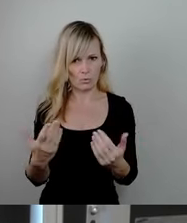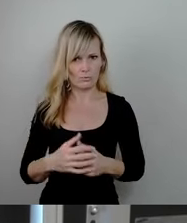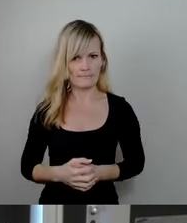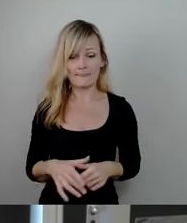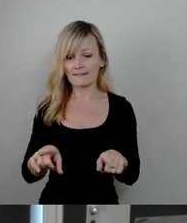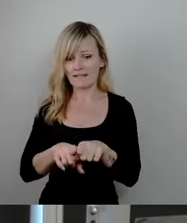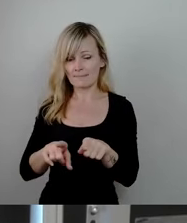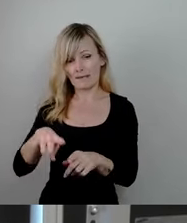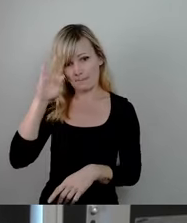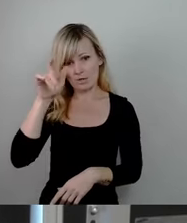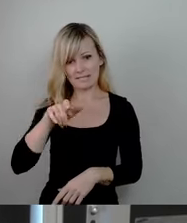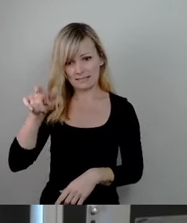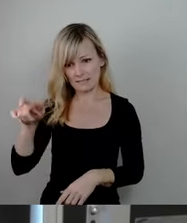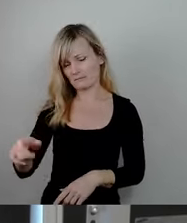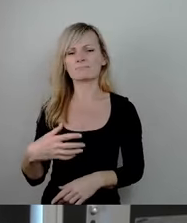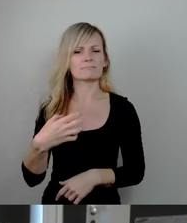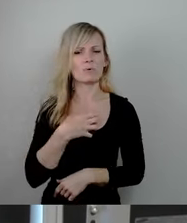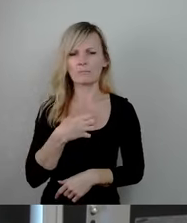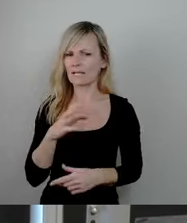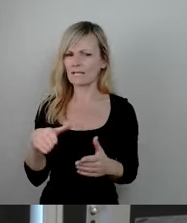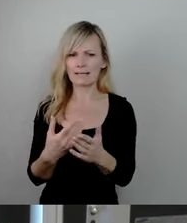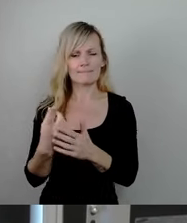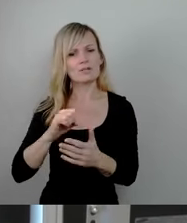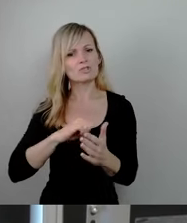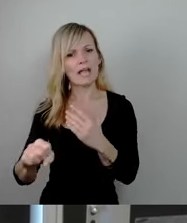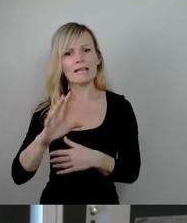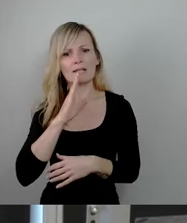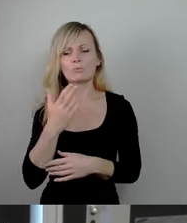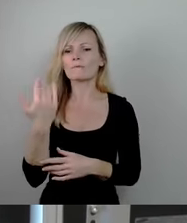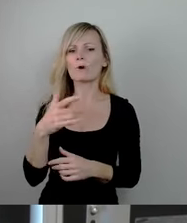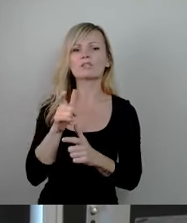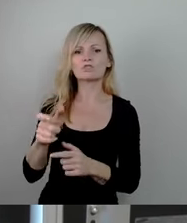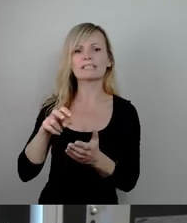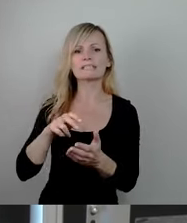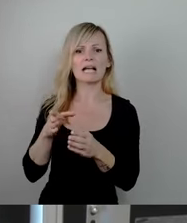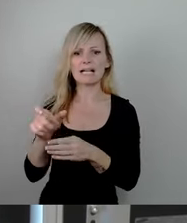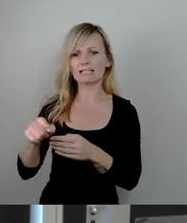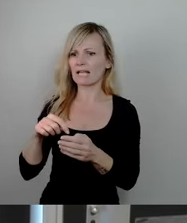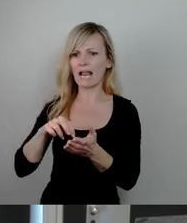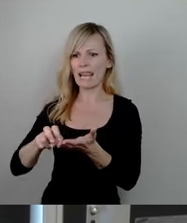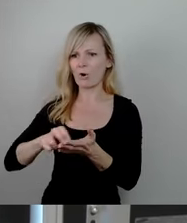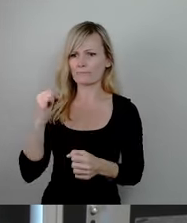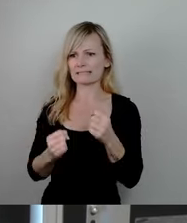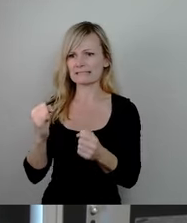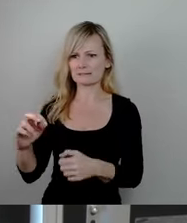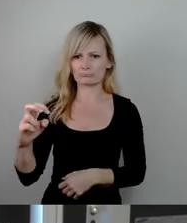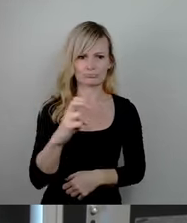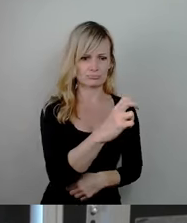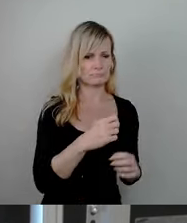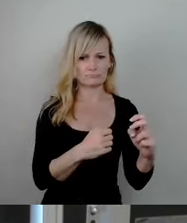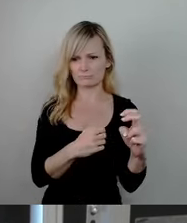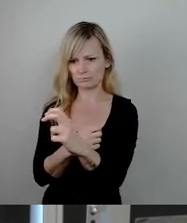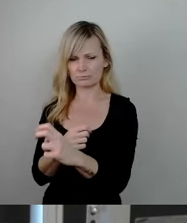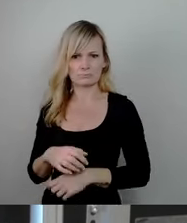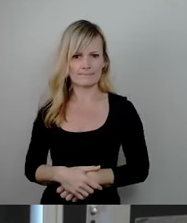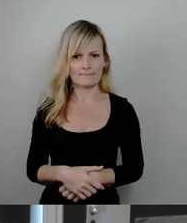Es gebe keinerlei Probleme, immer schnell genug von der Schießgasse rüber zu flitzen und auch die Polizistendecke sei dick genug. Aber da